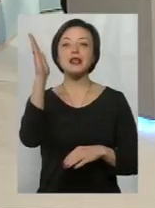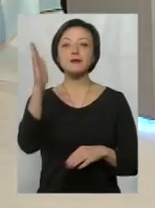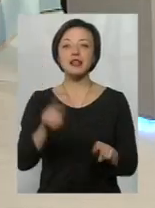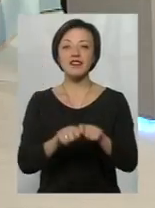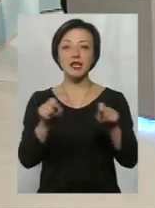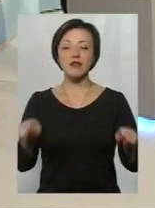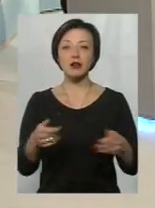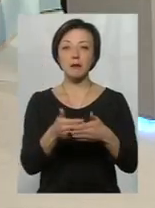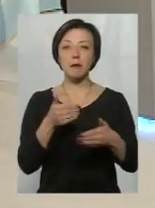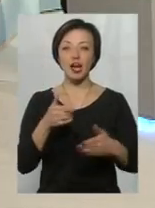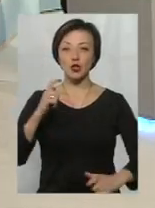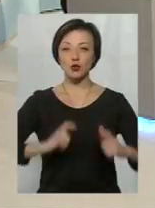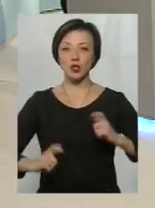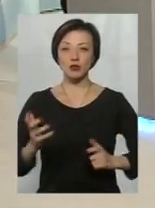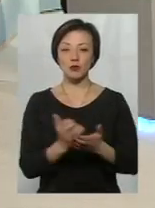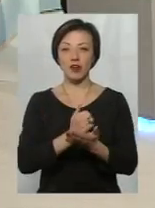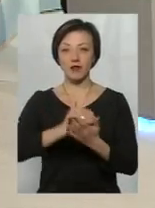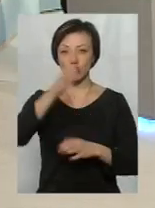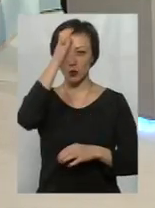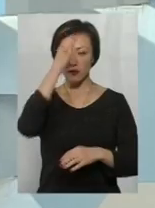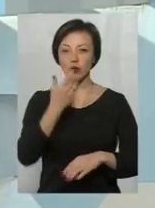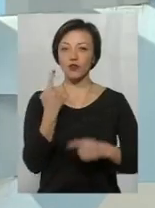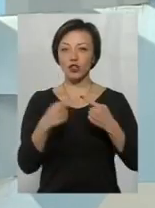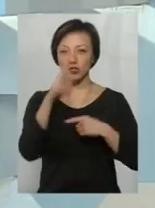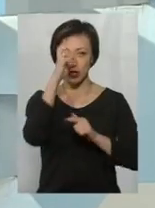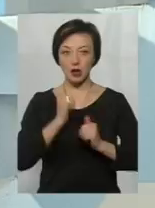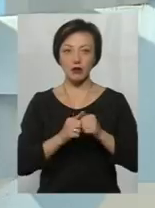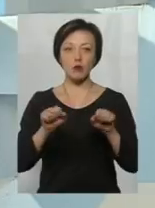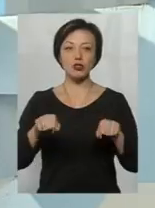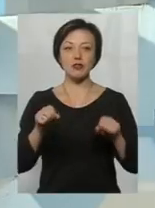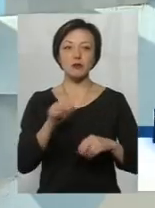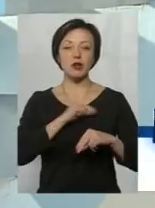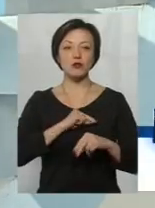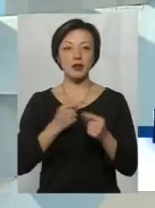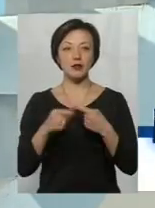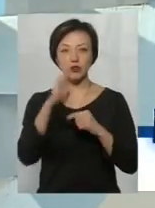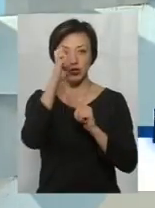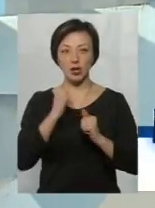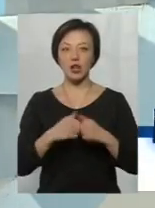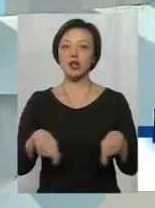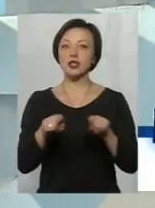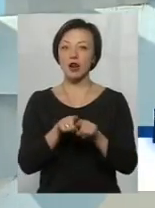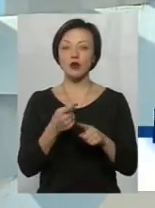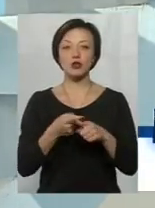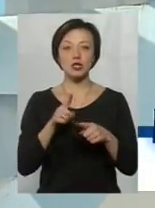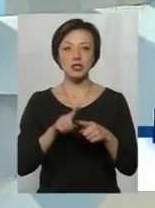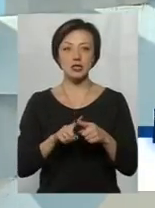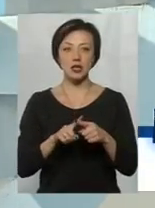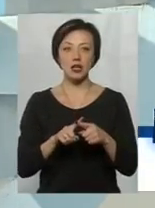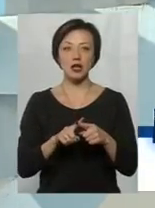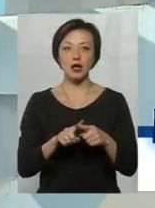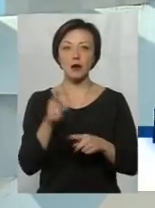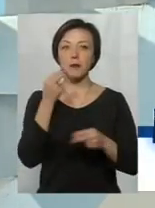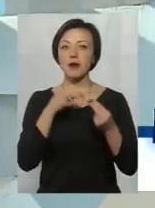студентом, який здобуває вищу освіту в іншій країні. Це можливість працювати в іншій країні. Також це переваги по вивченню,